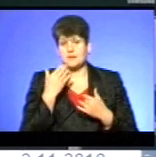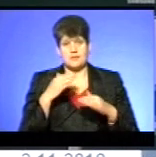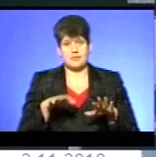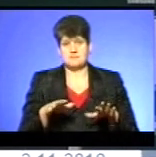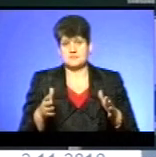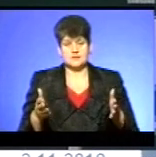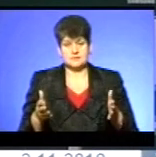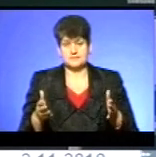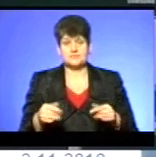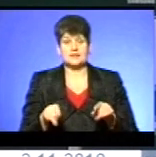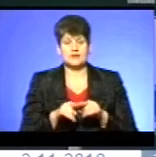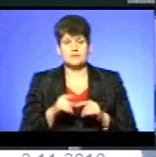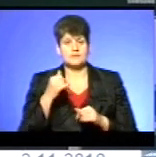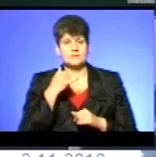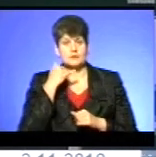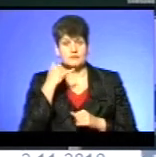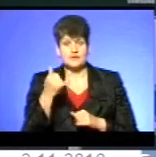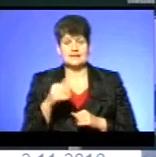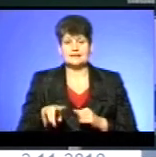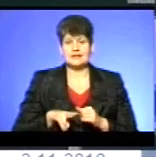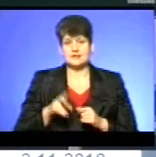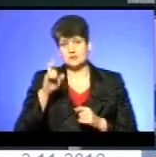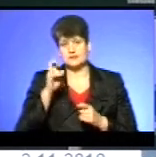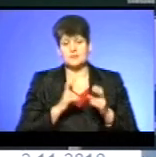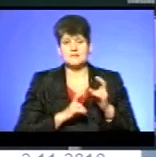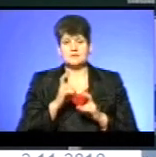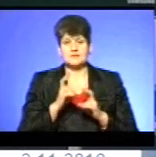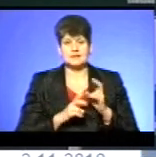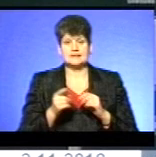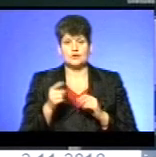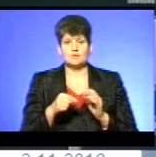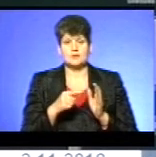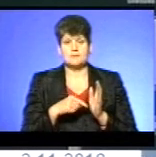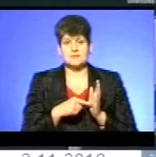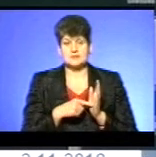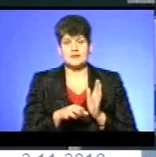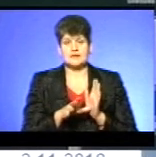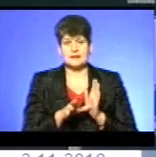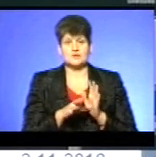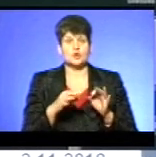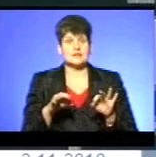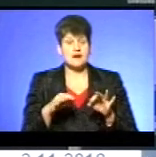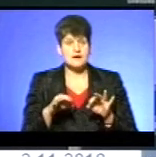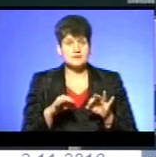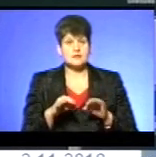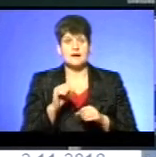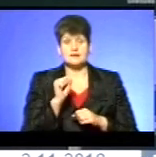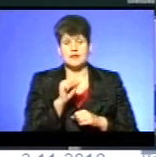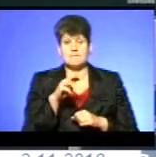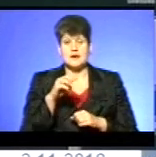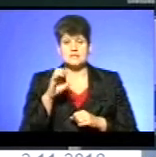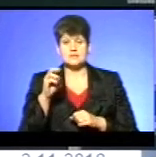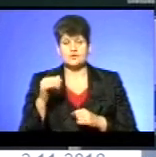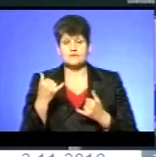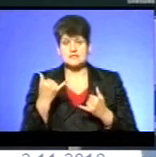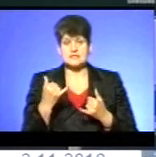місті. Також ми зателефонували до директора комунального підприємства «Тернопільміськ електротранс» Андрія Мастюха. Він зараз